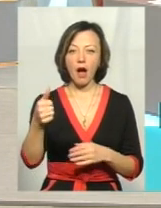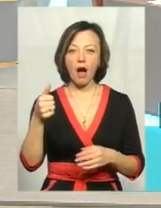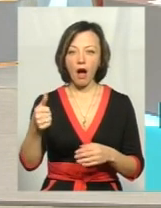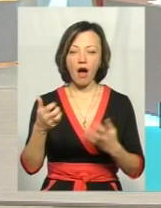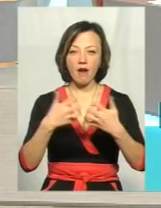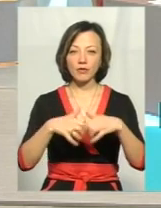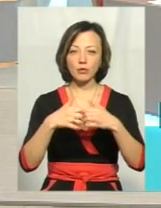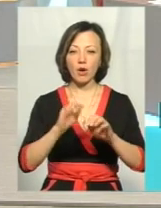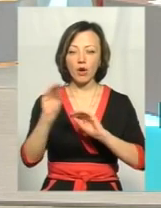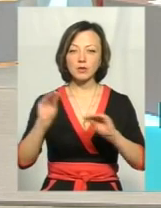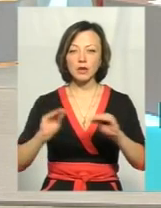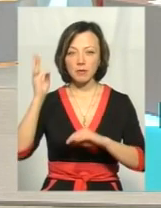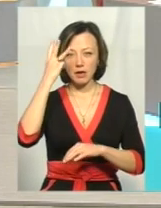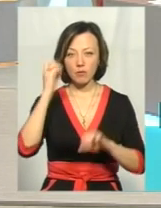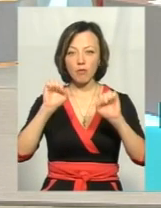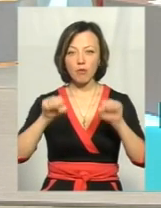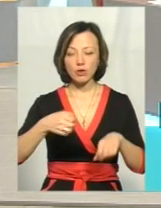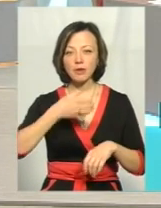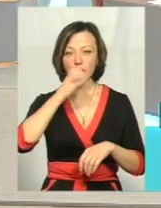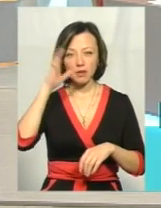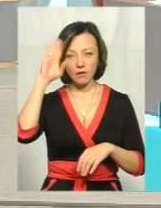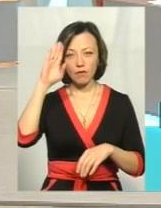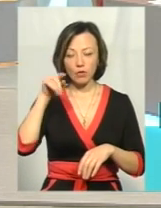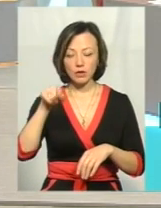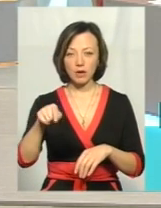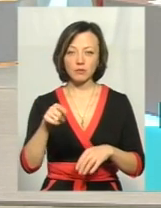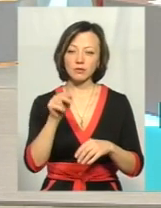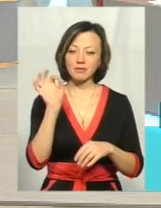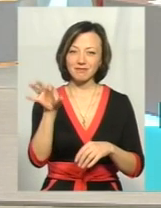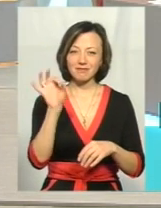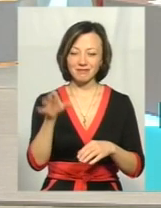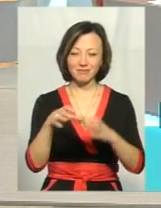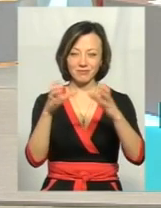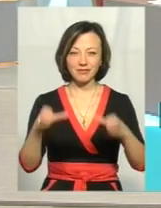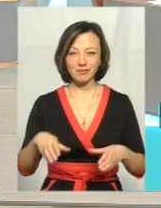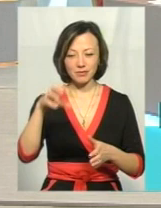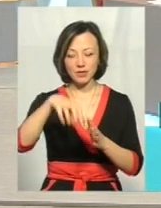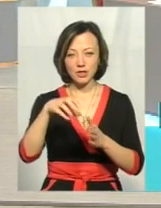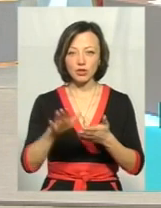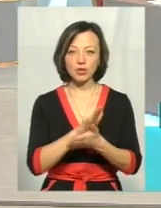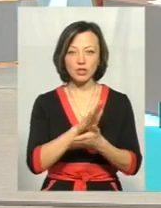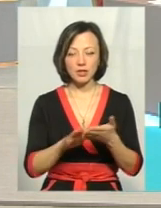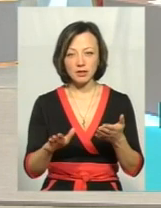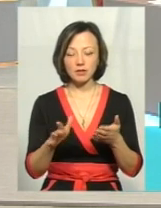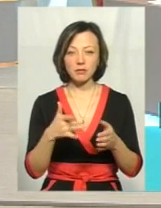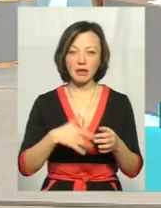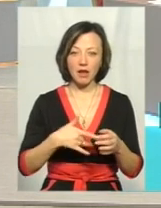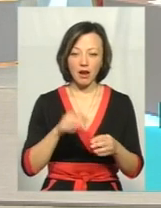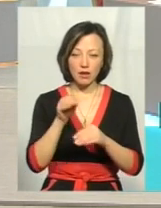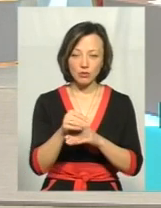Хмельницькому, чи можна з них брати воду, чи що очищена, іменно залізована, і